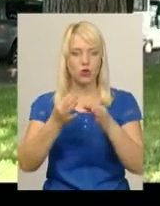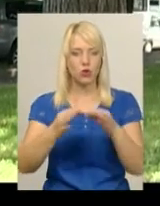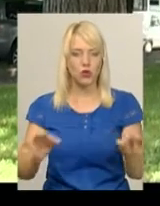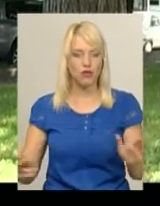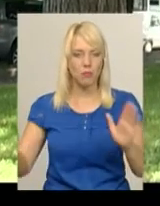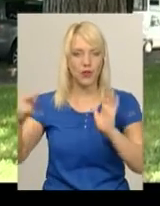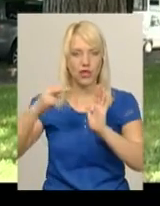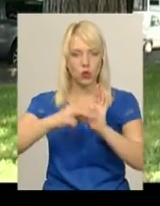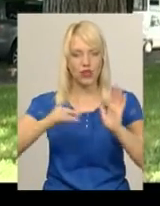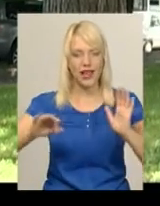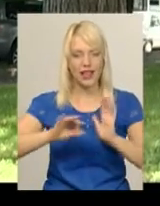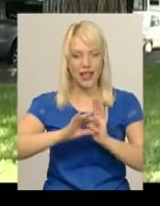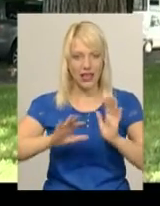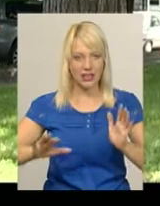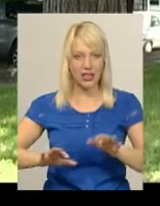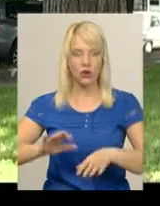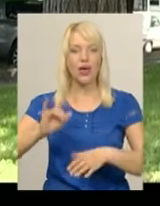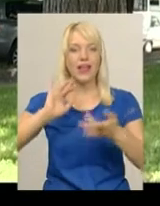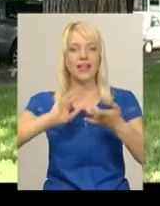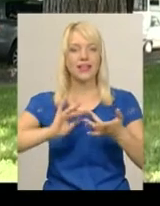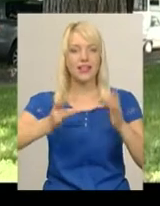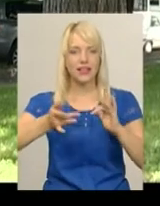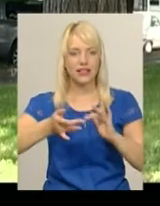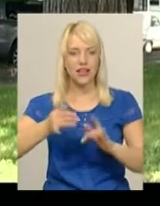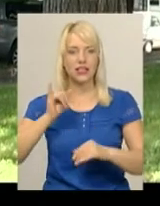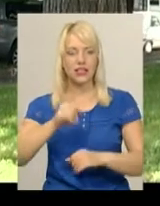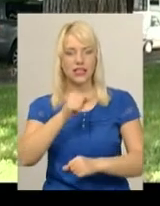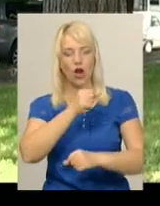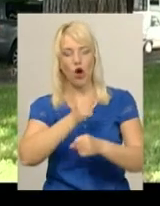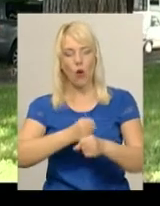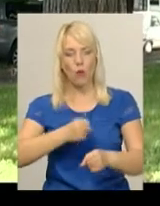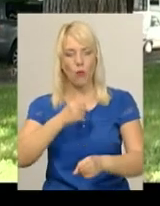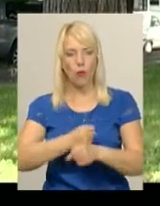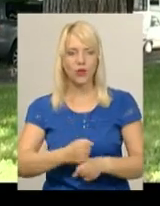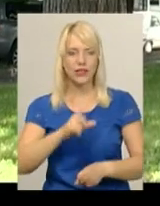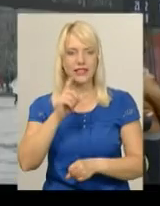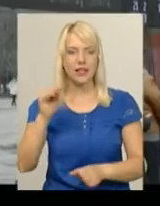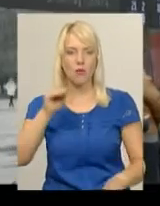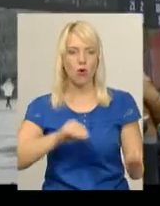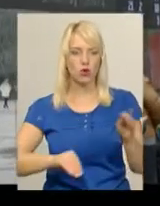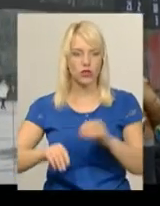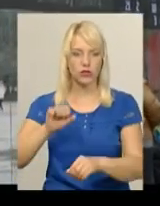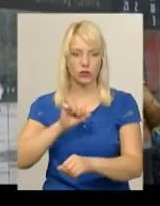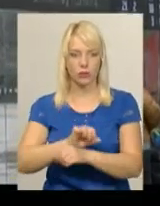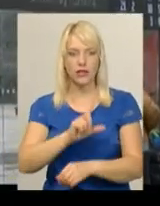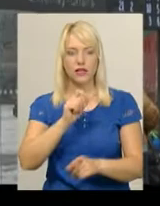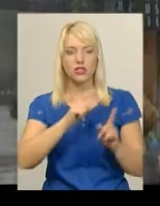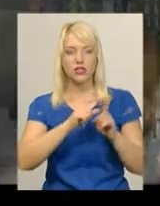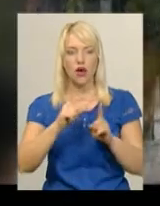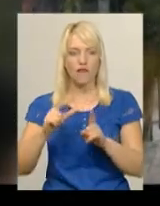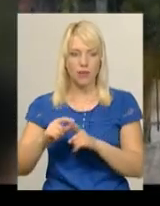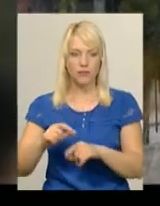електрики, інтернету і самі роботи з монтажу тих зупинок. За словами Андрія